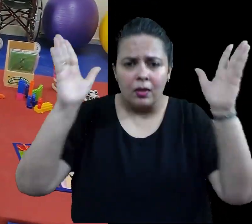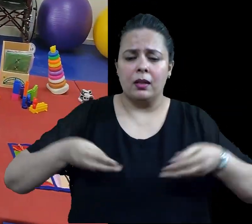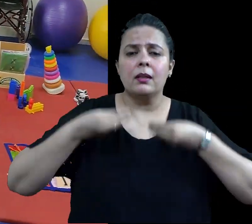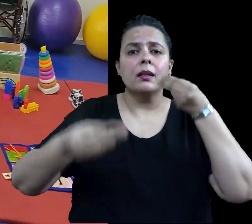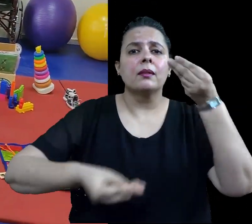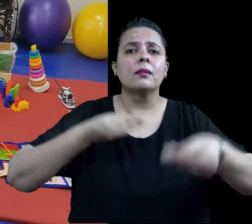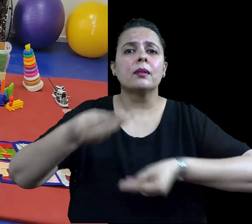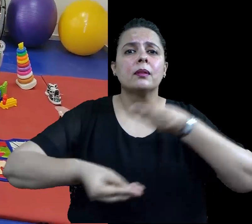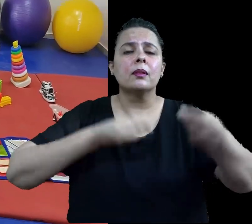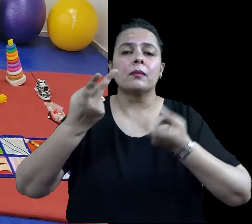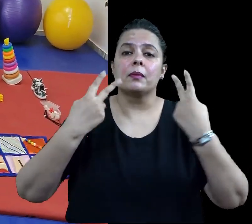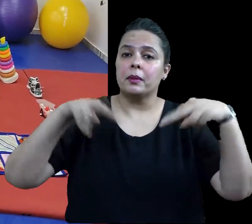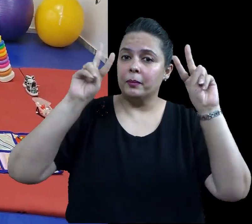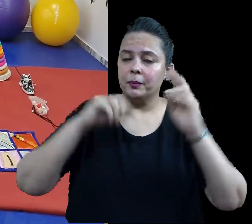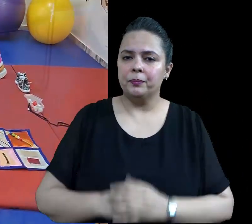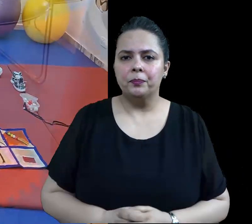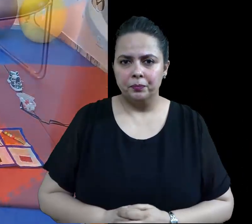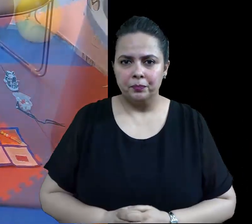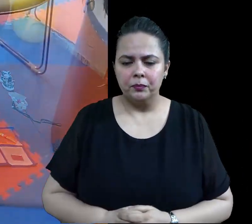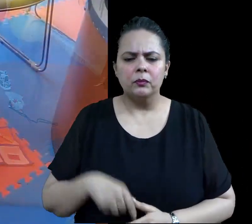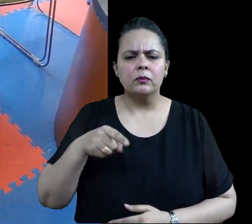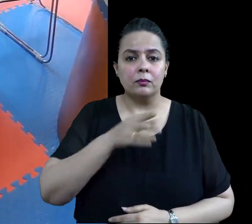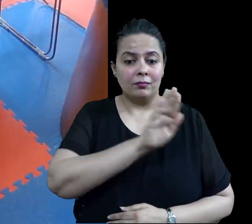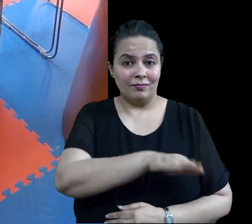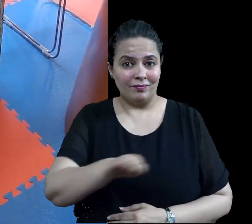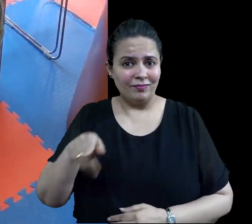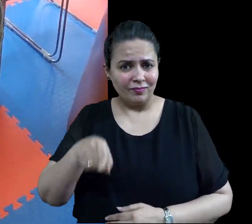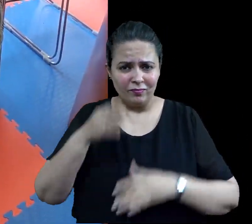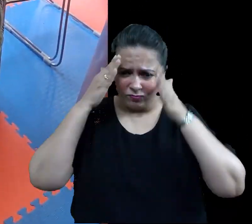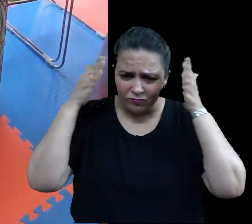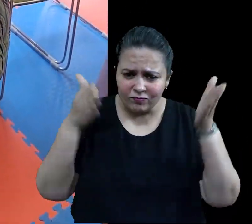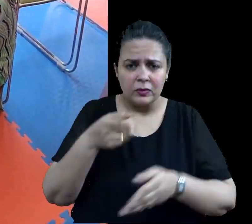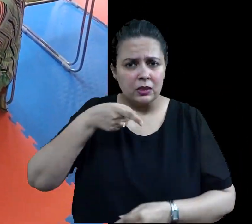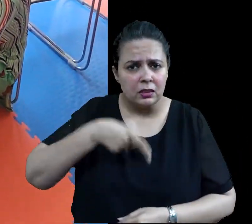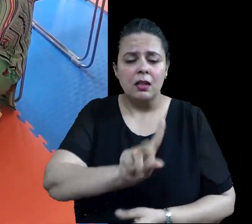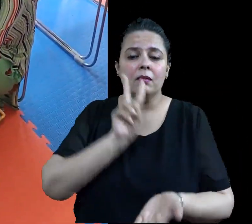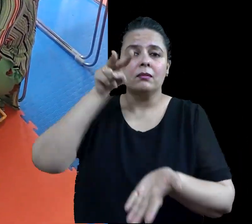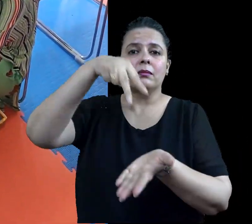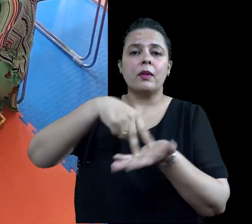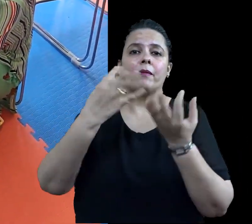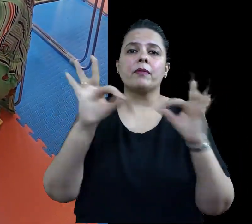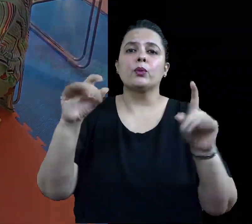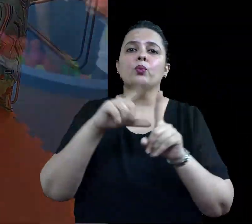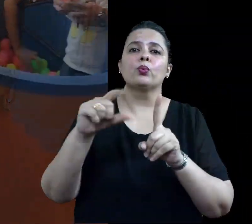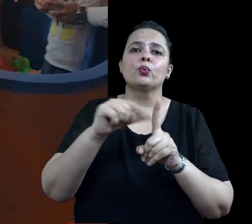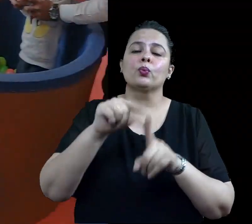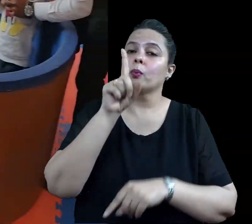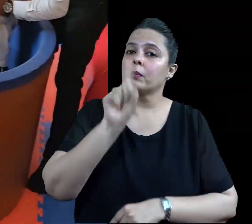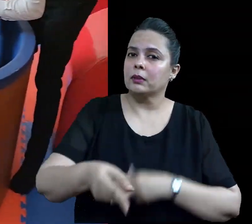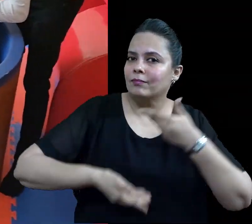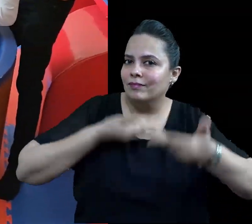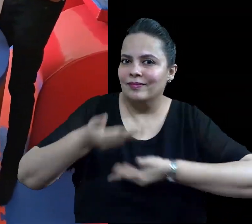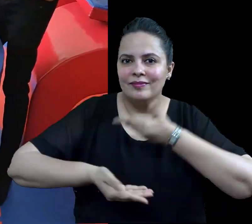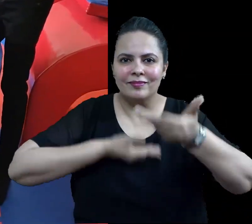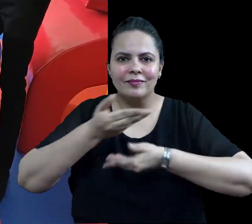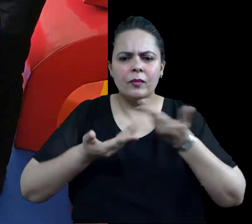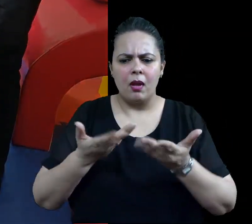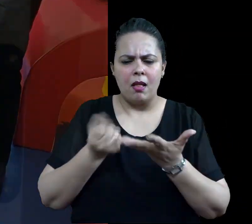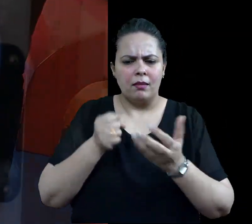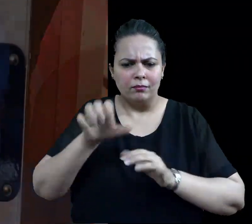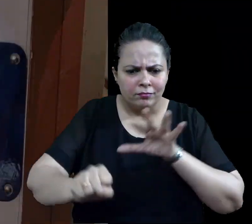अधिगाम और संग्यानात्मक्षमता आधी संबेदनाओं को विक्सित कर उनके दैनिक क्रिया कलाप में आत्मनिर्भर बनाया